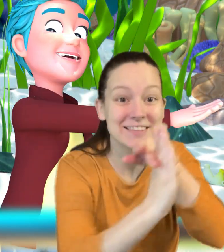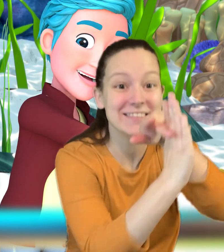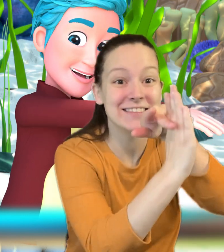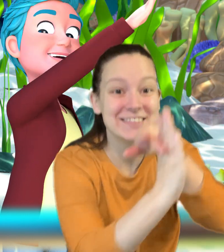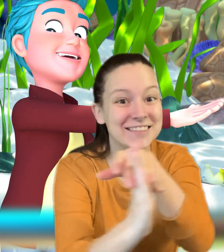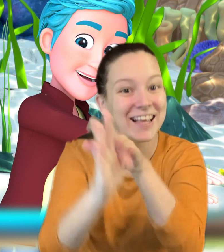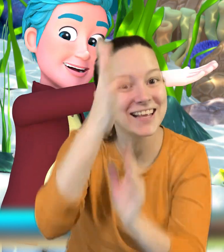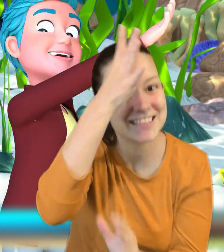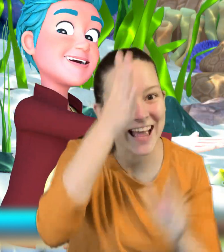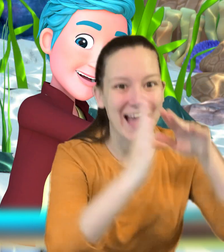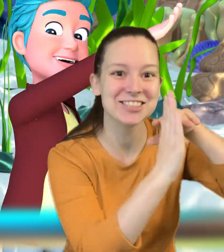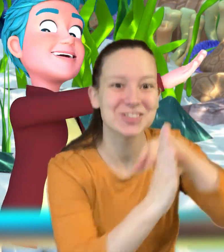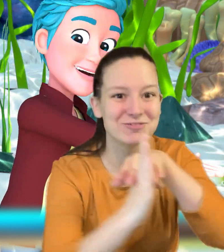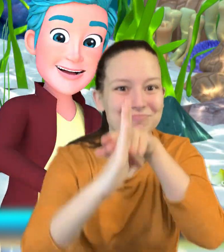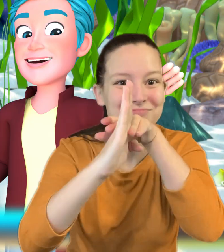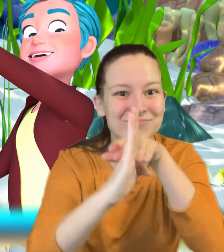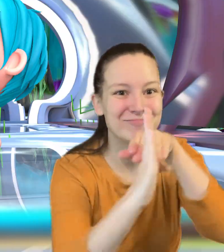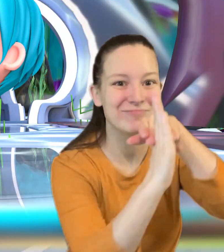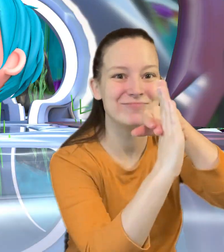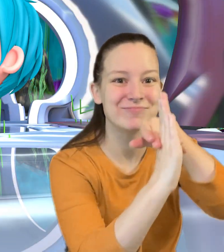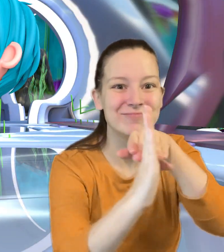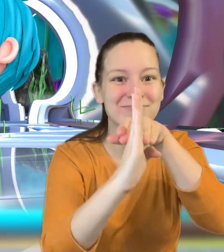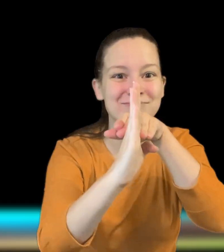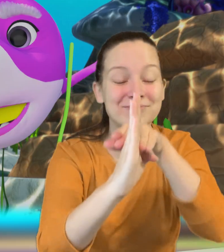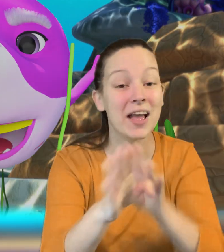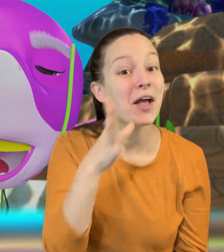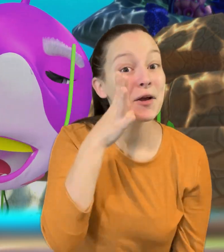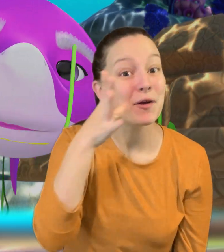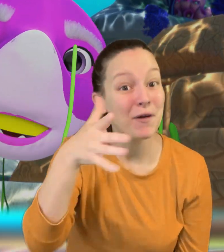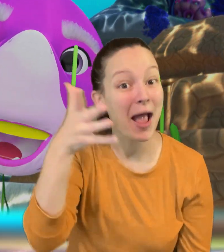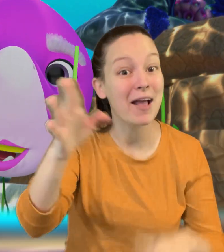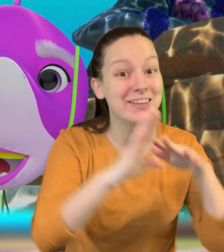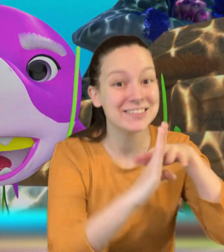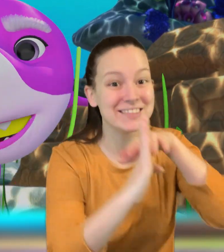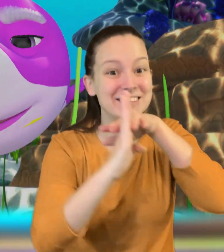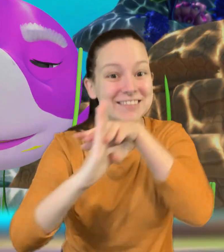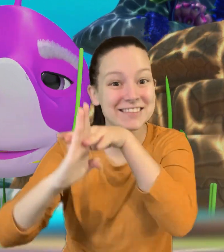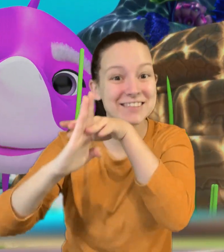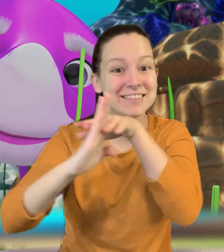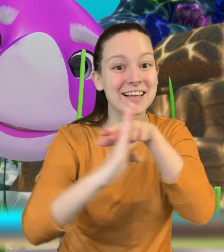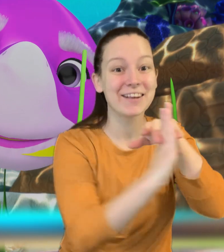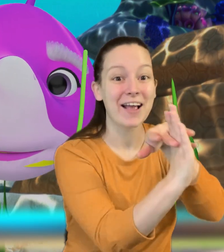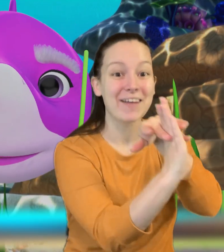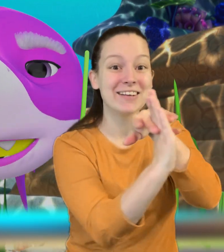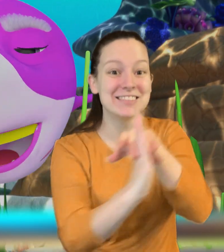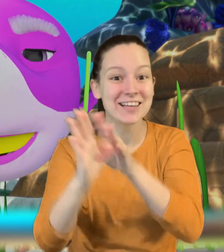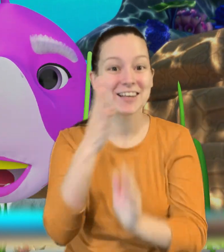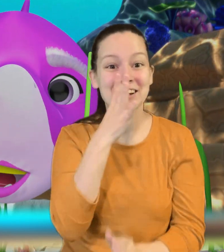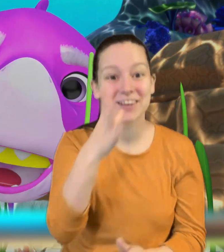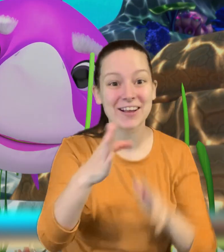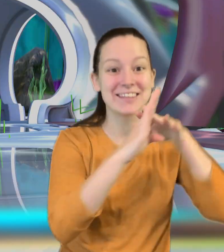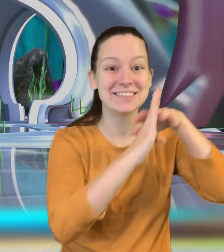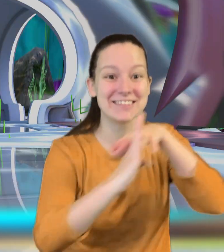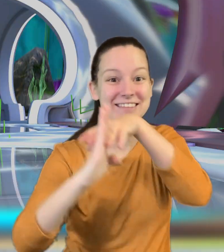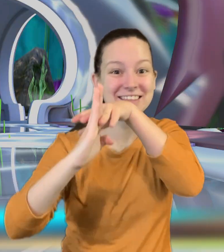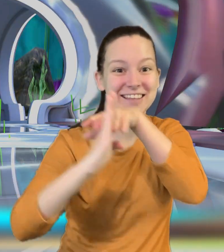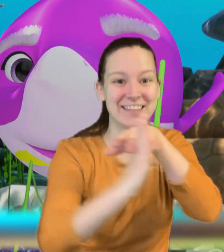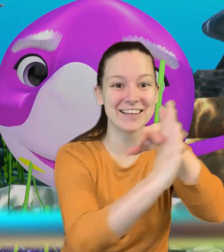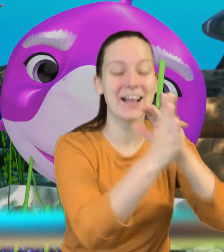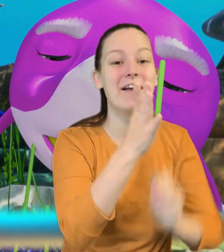Hi, Papa Papa Hi, Hi, Mama My Hi, Hi, Oh My Hi, Oh My My Hi, Hai,